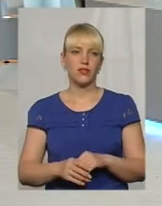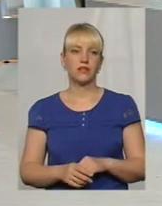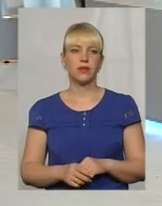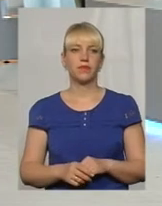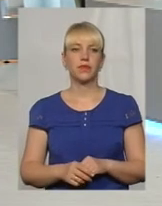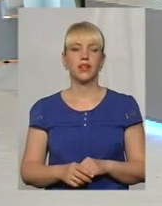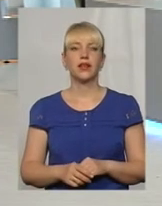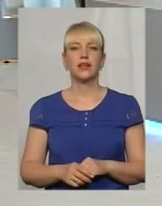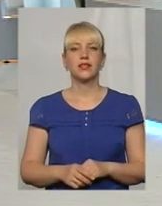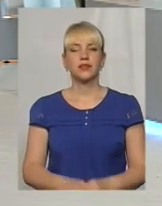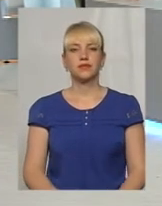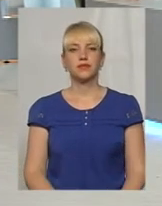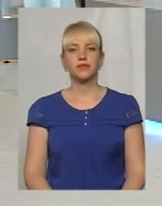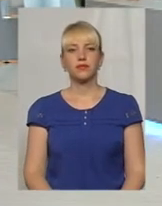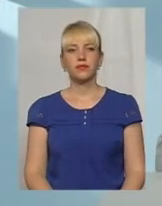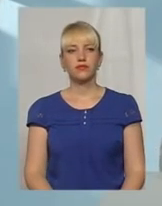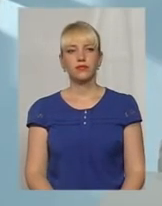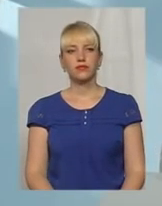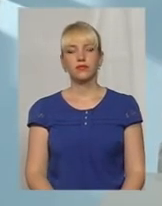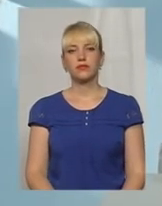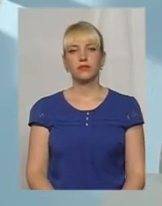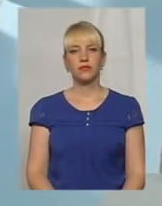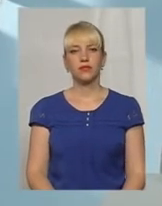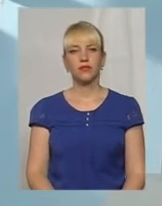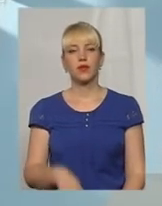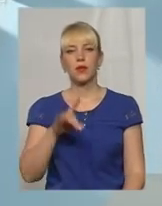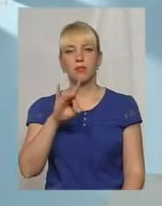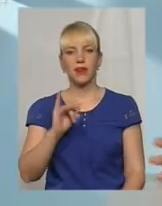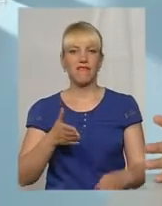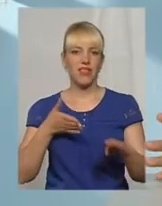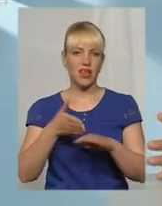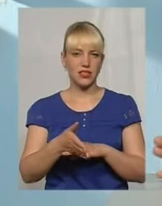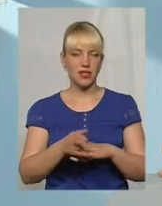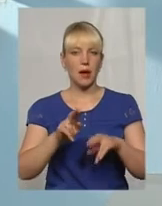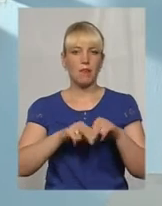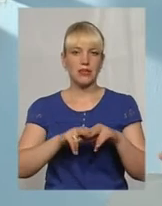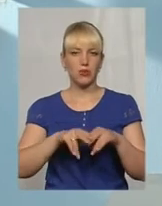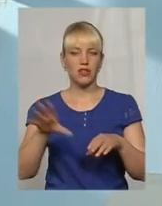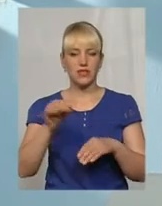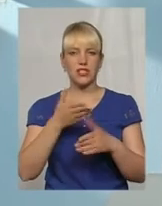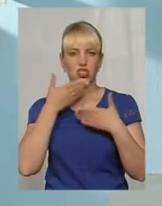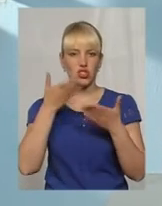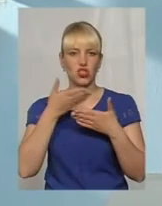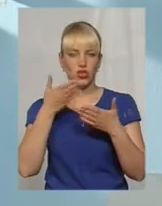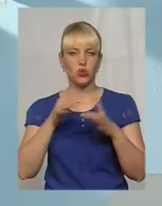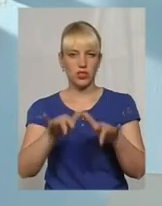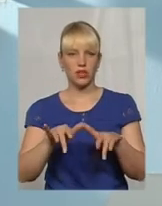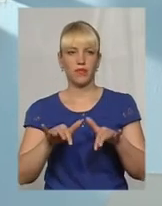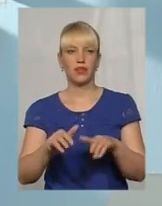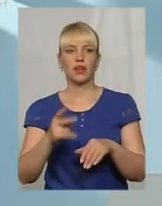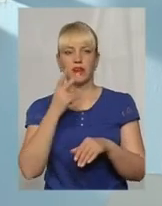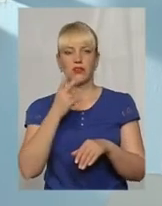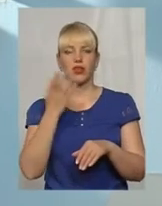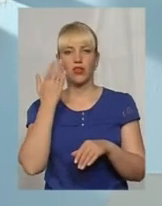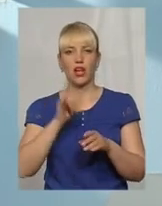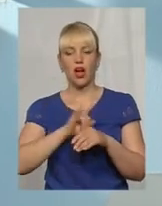я быстро. Давай, ти. При в'їзді паспорта все считаються, ми видели, коли заїжджаємо в